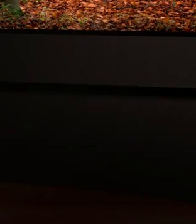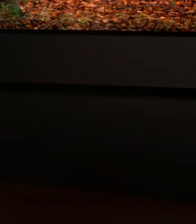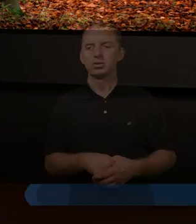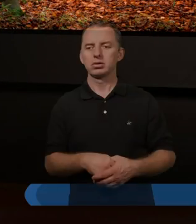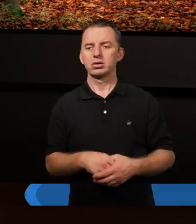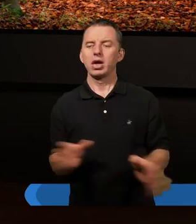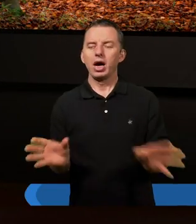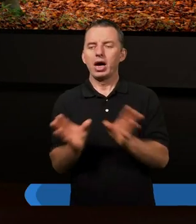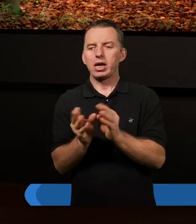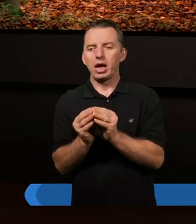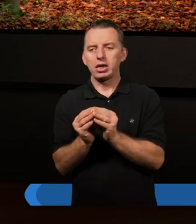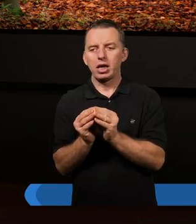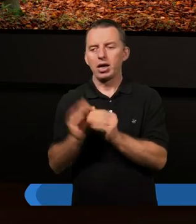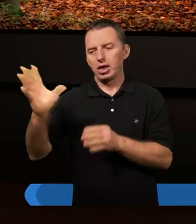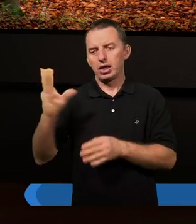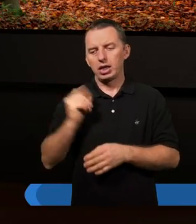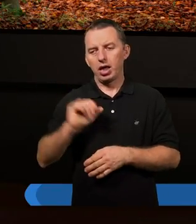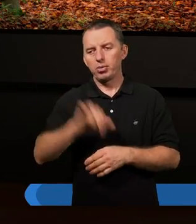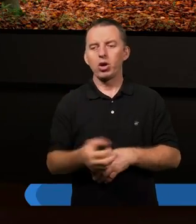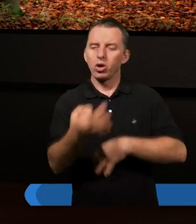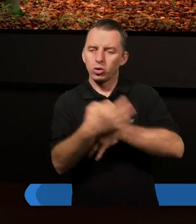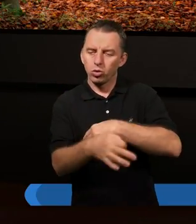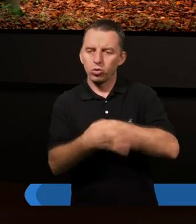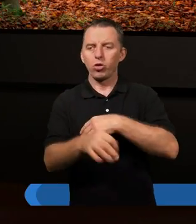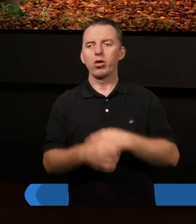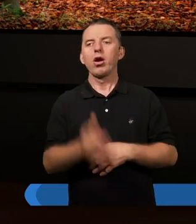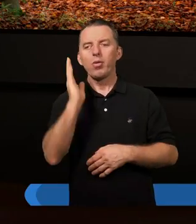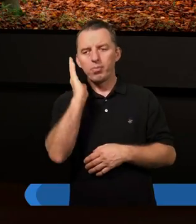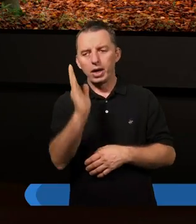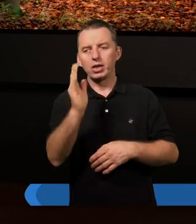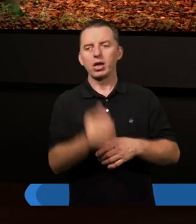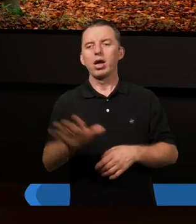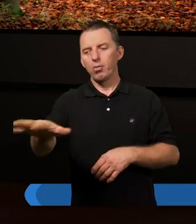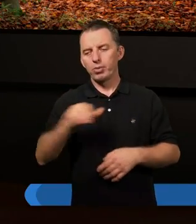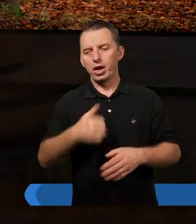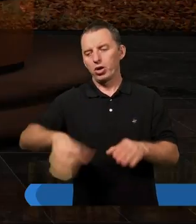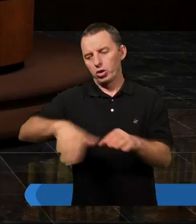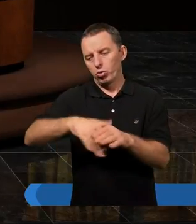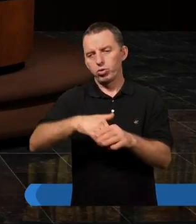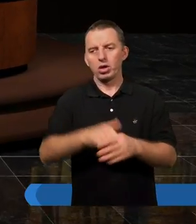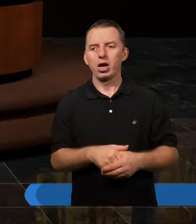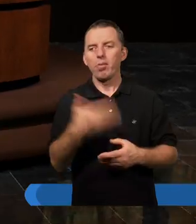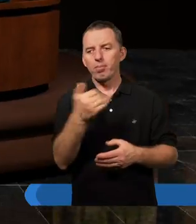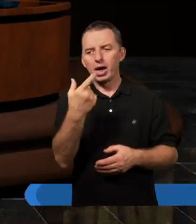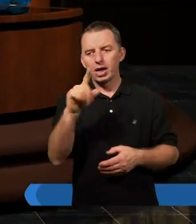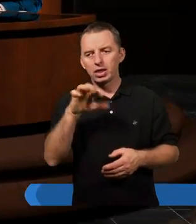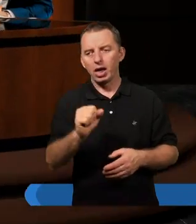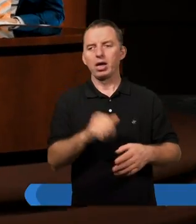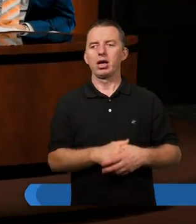Razem ze mną w studium będą brali udział Magda,